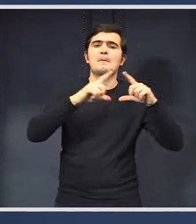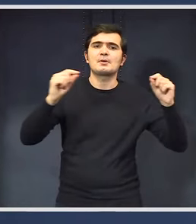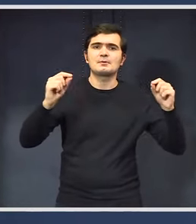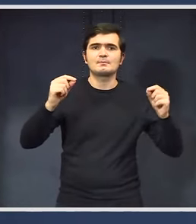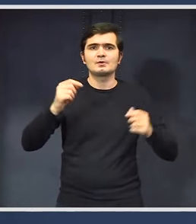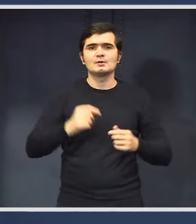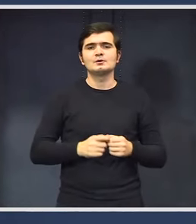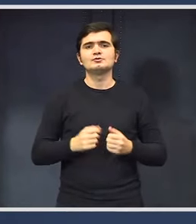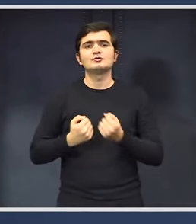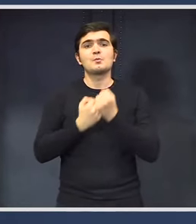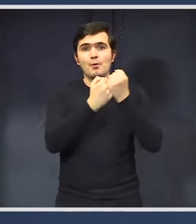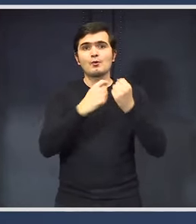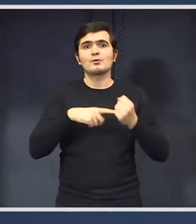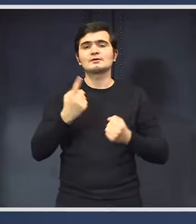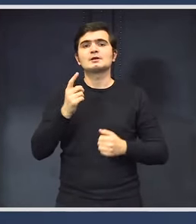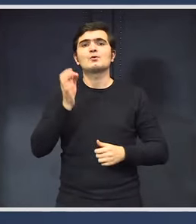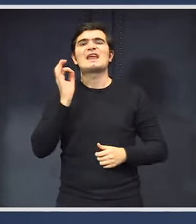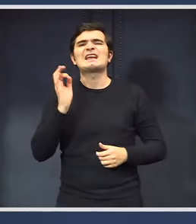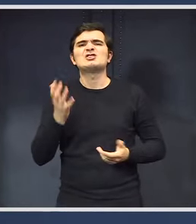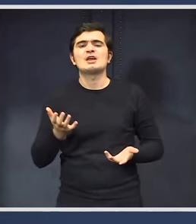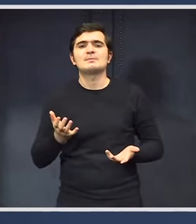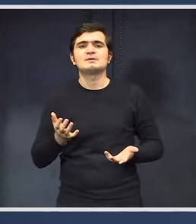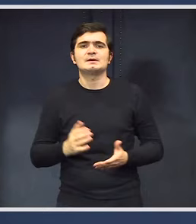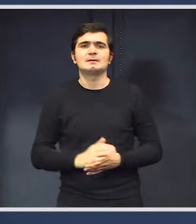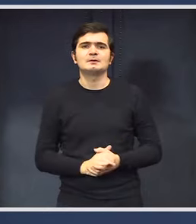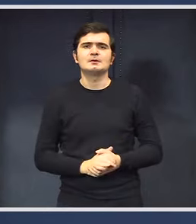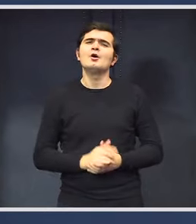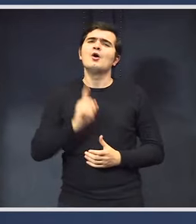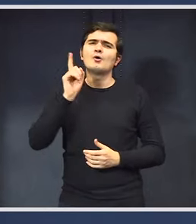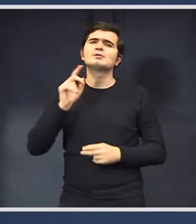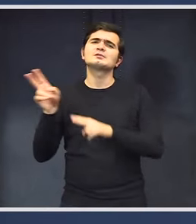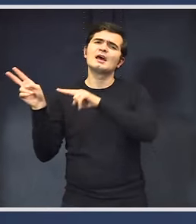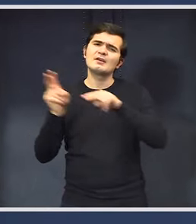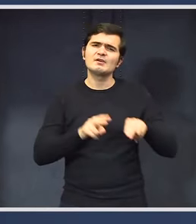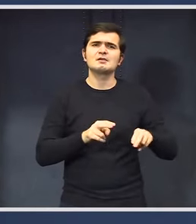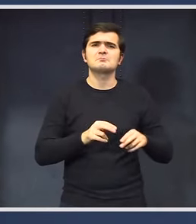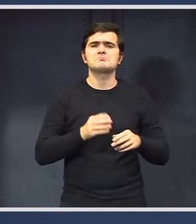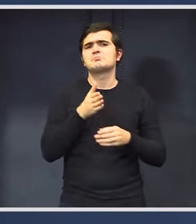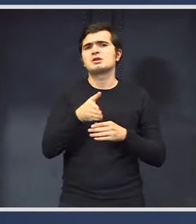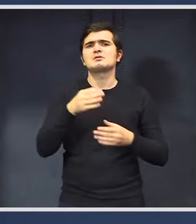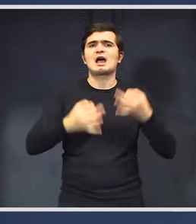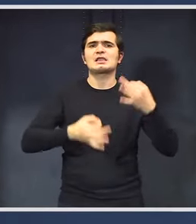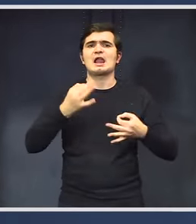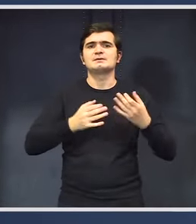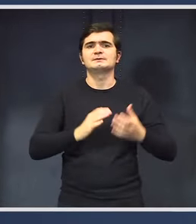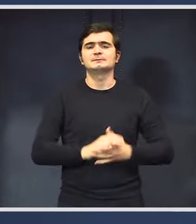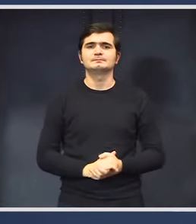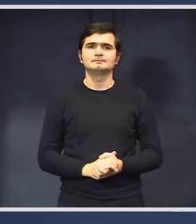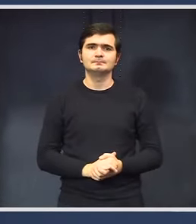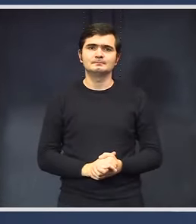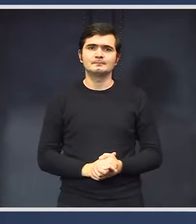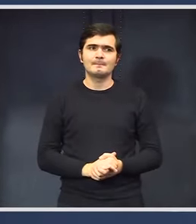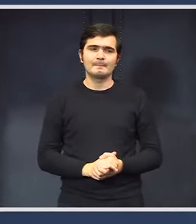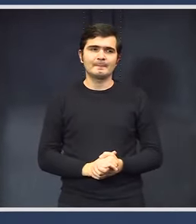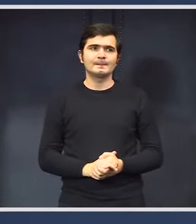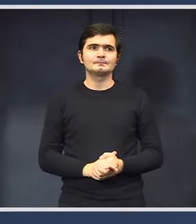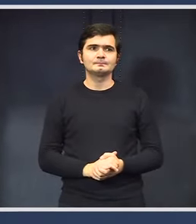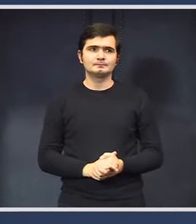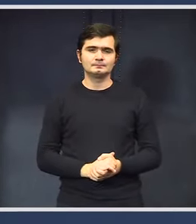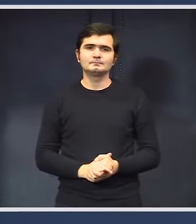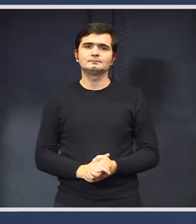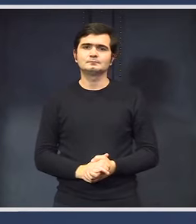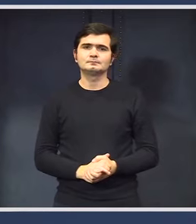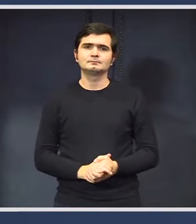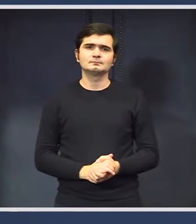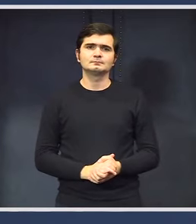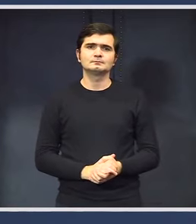sporurile reprezintă una dintre excepții. Vom reveni asupra lor prin legea salarizării. Larisa Bernaschi, observator